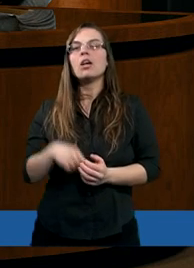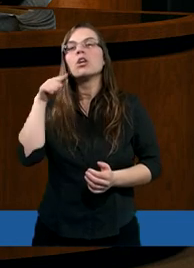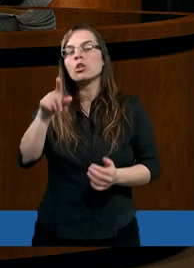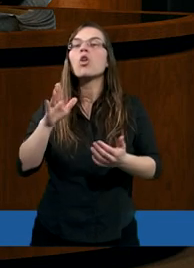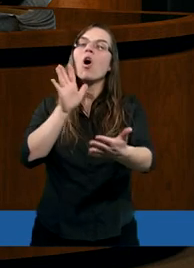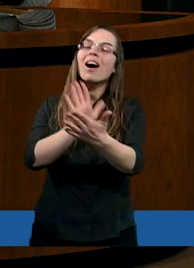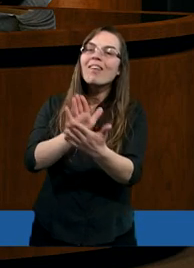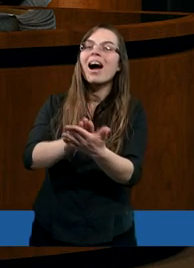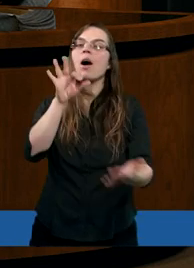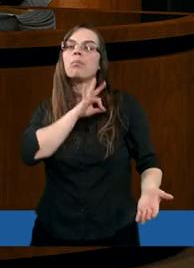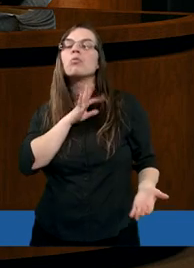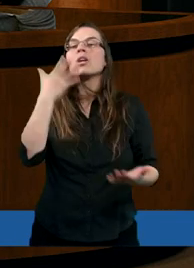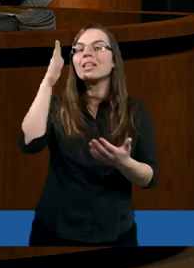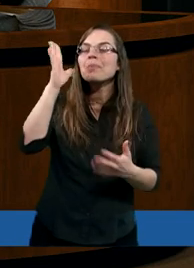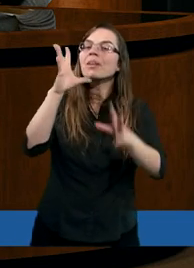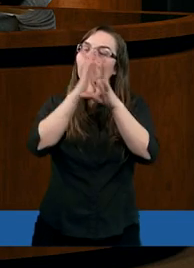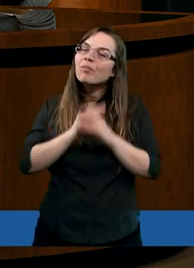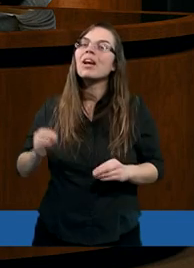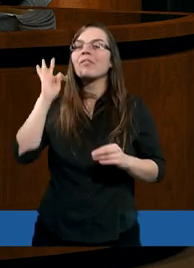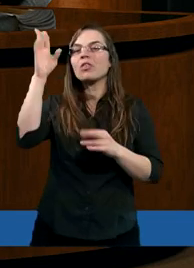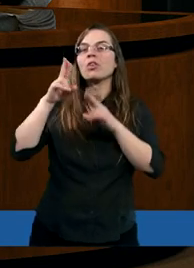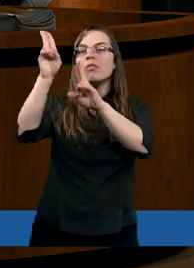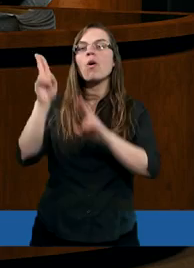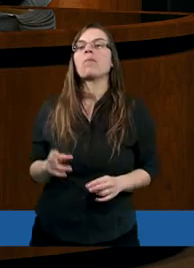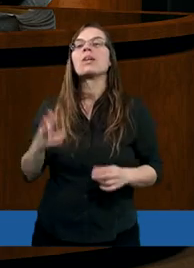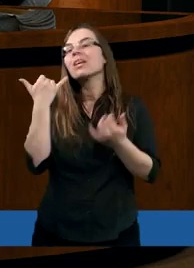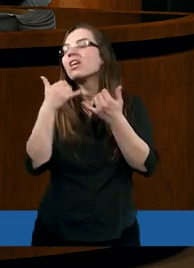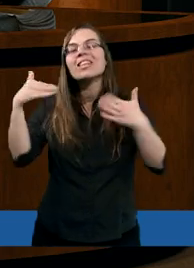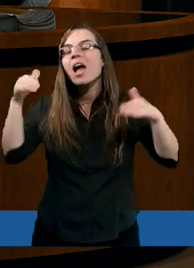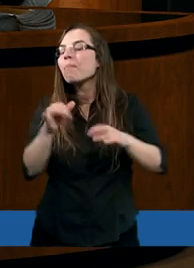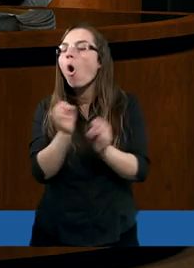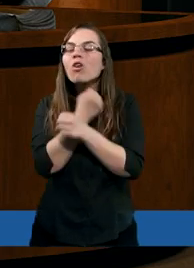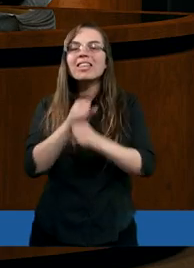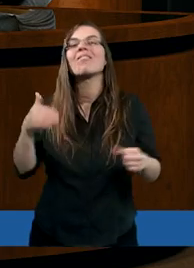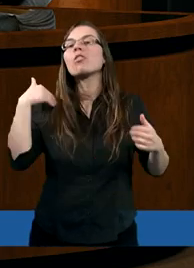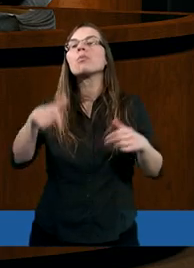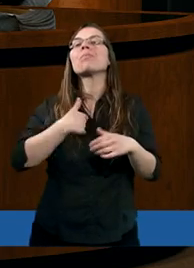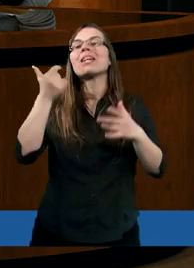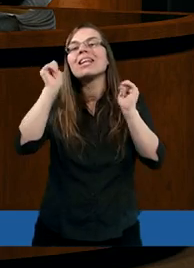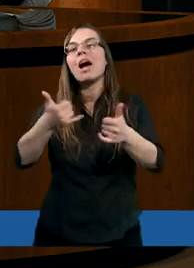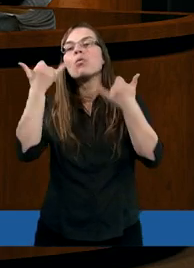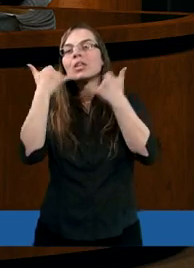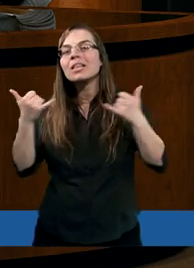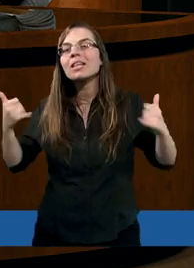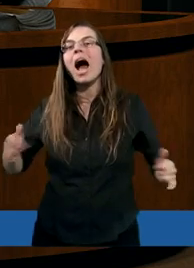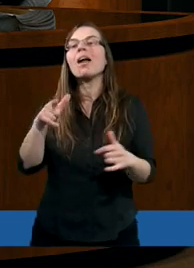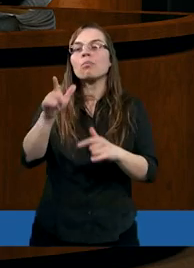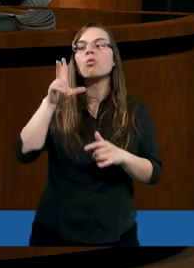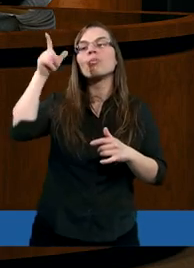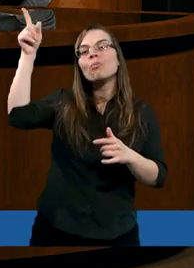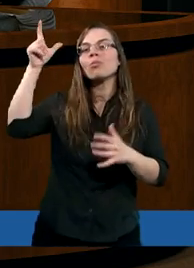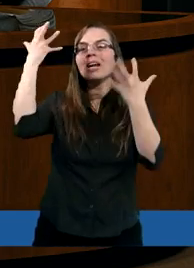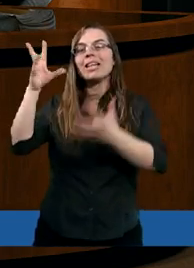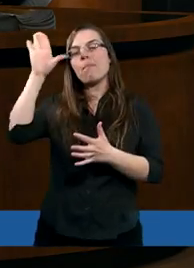to chwałę moją będziecie zwiastować. Bo to jest niemożliwe, aby stało się inaczej. Bo to ja spowoduję.